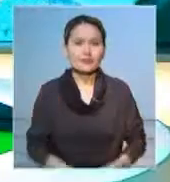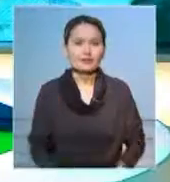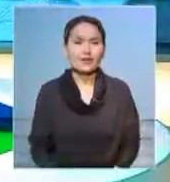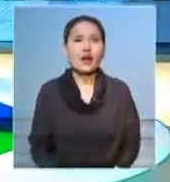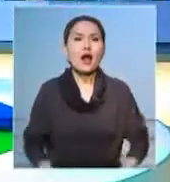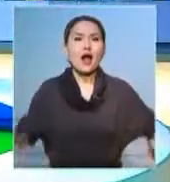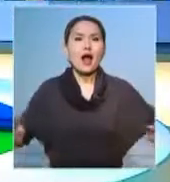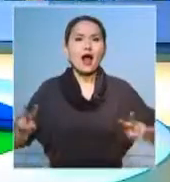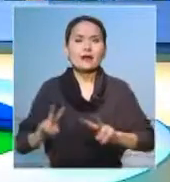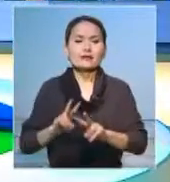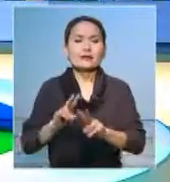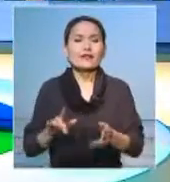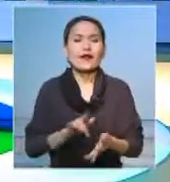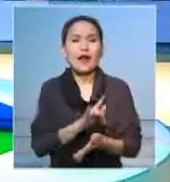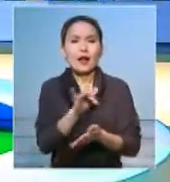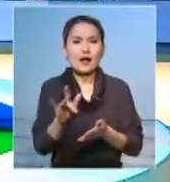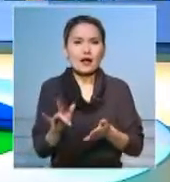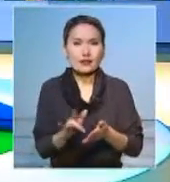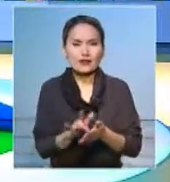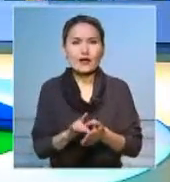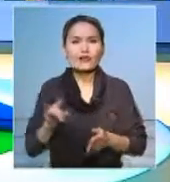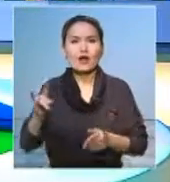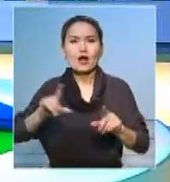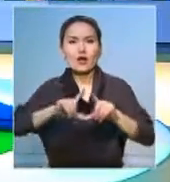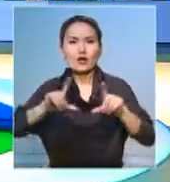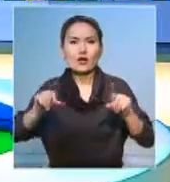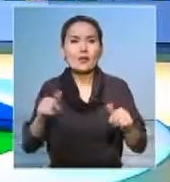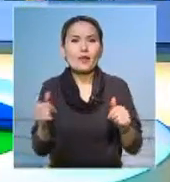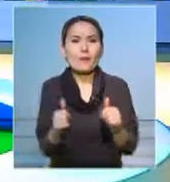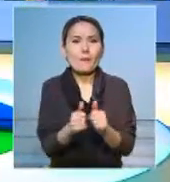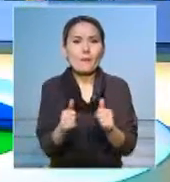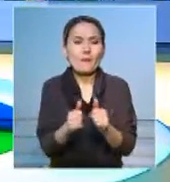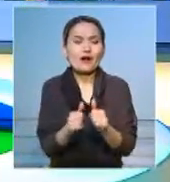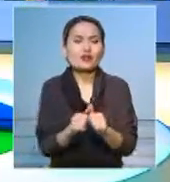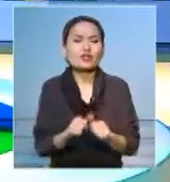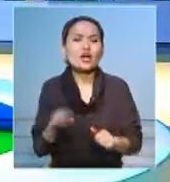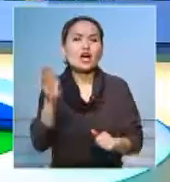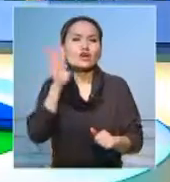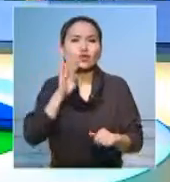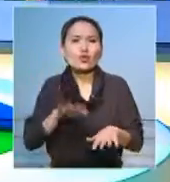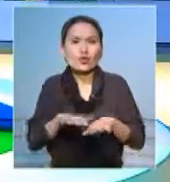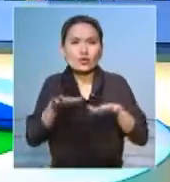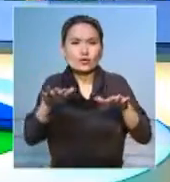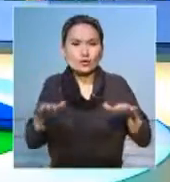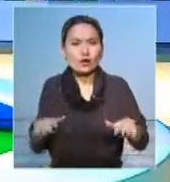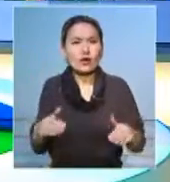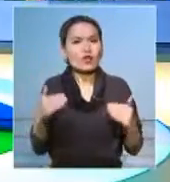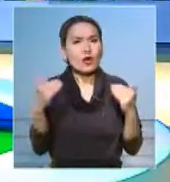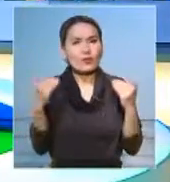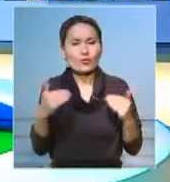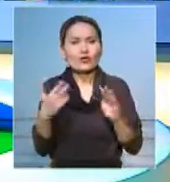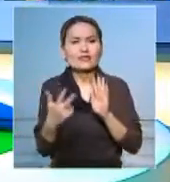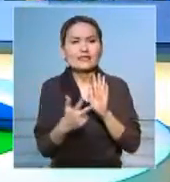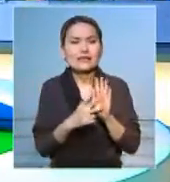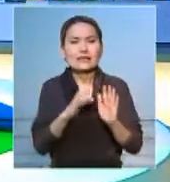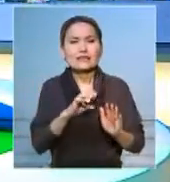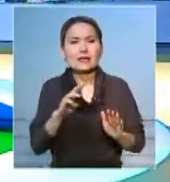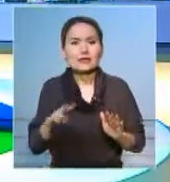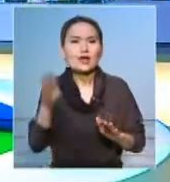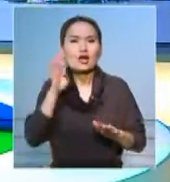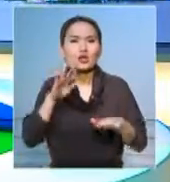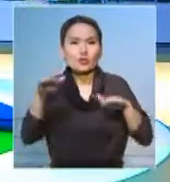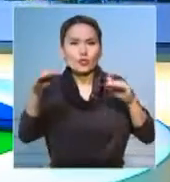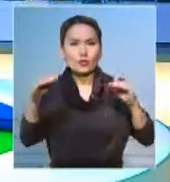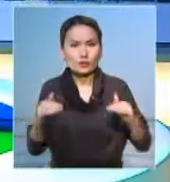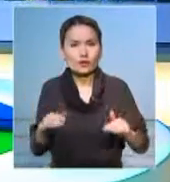Астана Қалғаралығы өзжайының маңында жиналған су денге 8 сантиметрге дейін төмендеді. Бұны төтенше жағдайлар комитетінің жедел құтқару